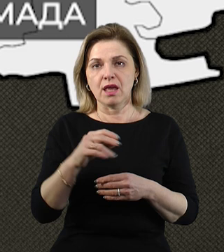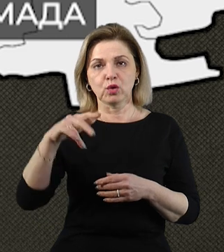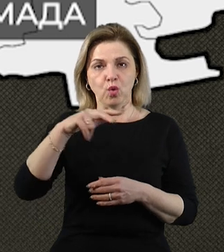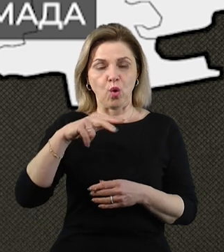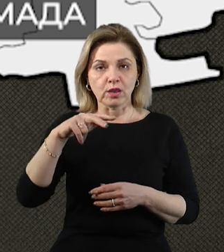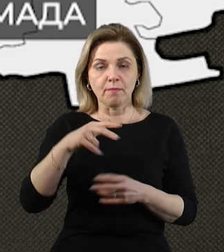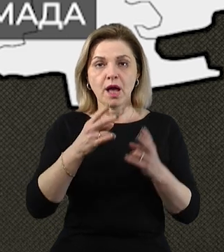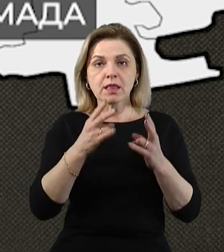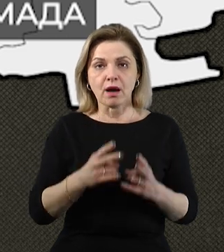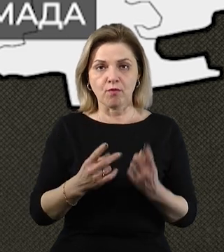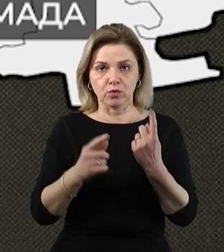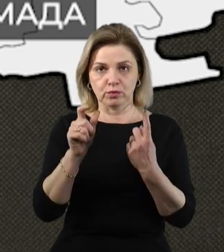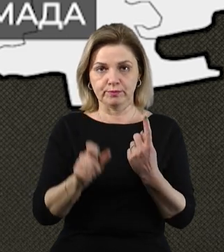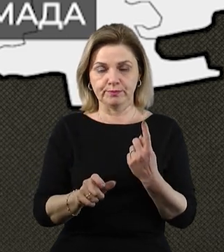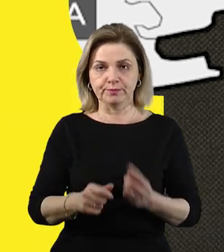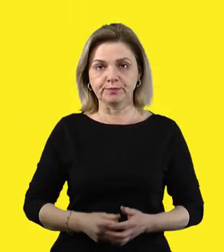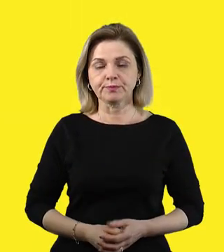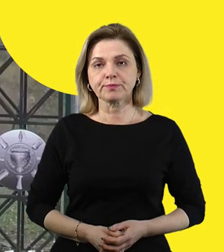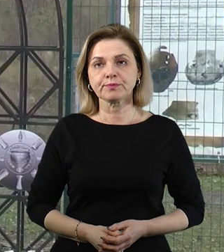-дронами. Травмовано людину.